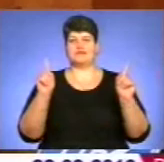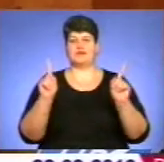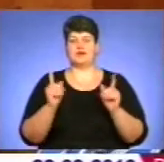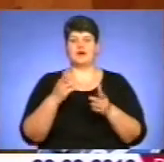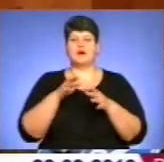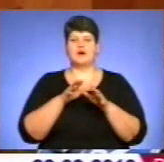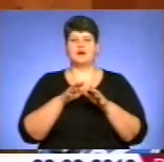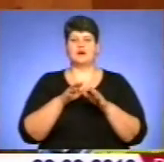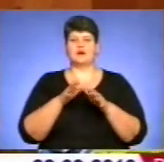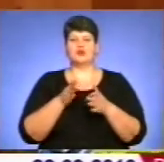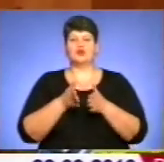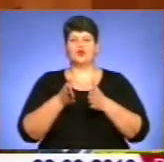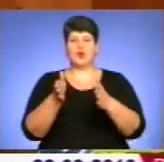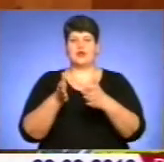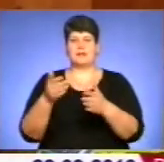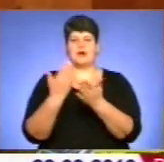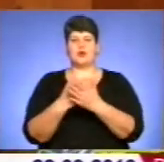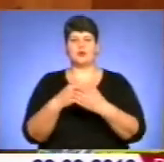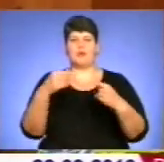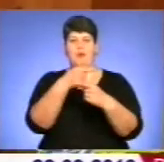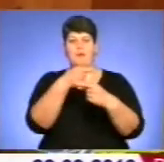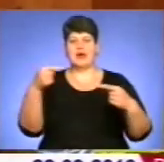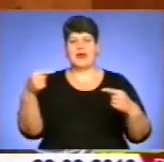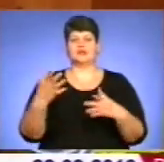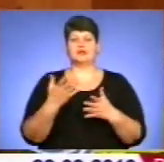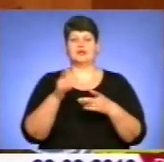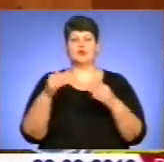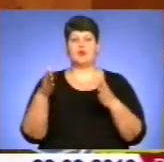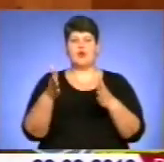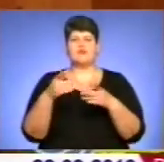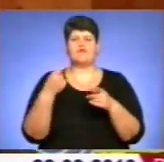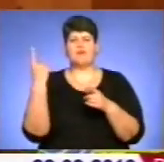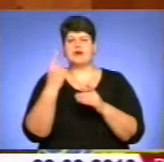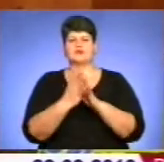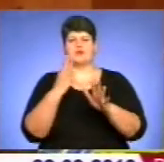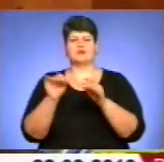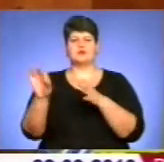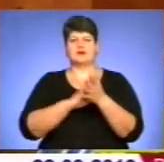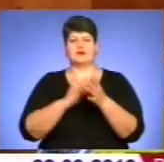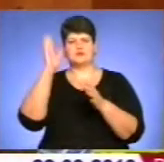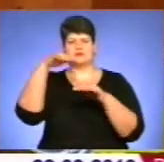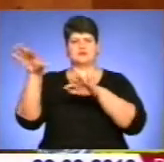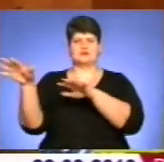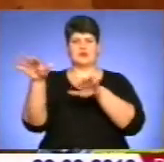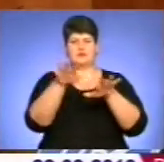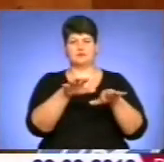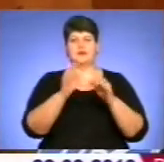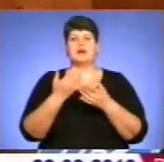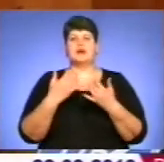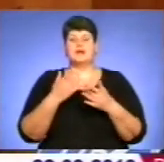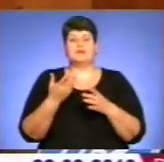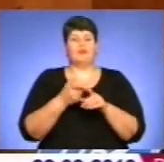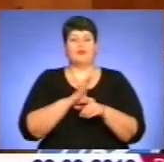поперечний напрямок дорози вітрів і вони постійно задуваються в першу чергу. Це тиждень назад ми мали найбільше